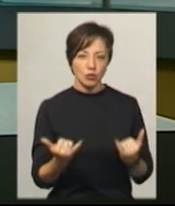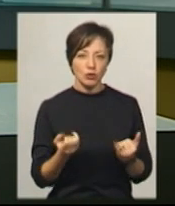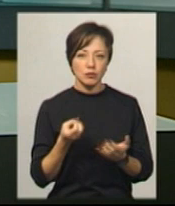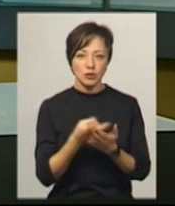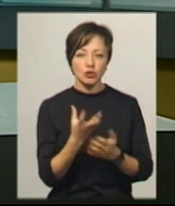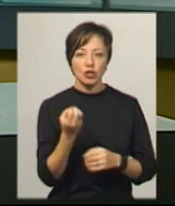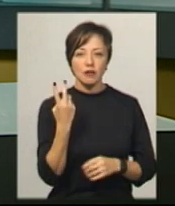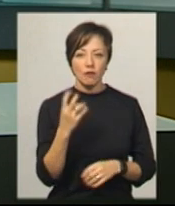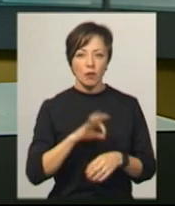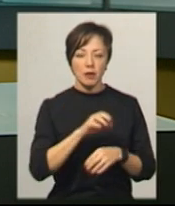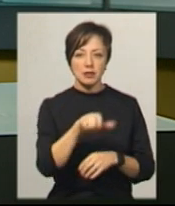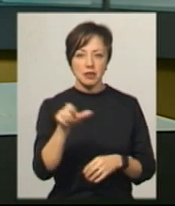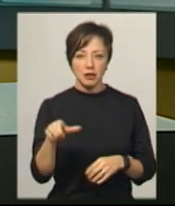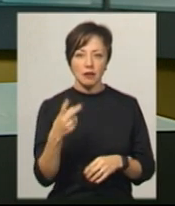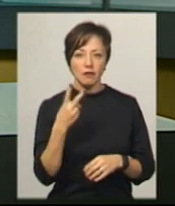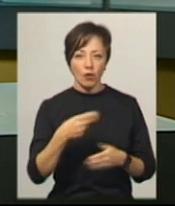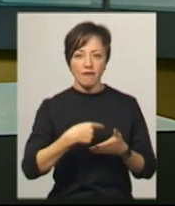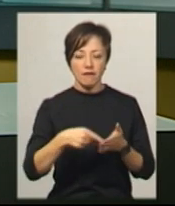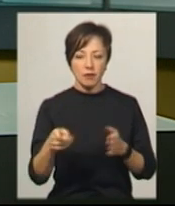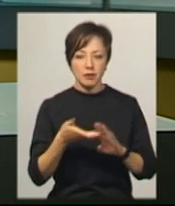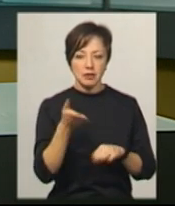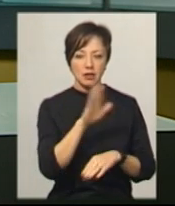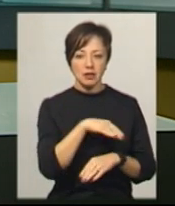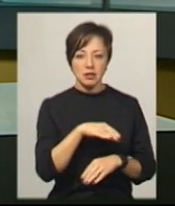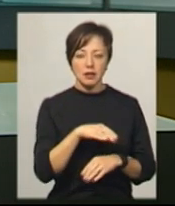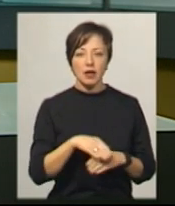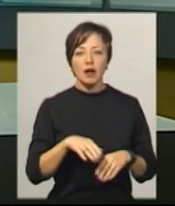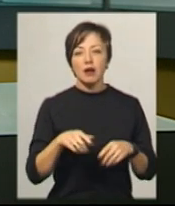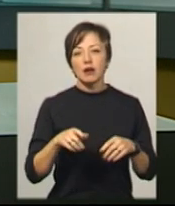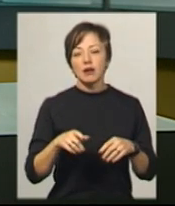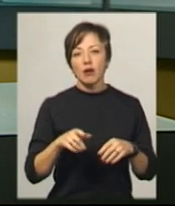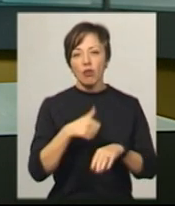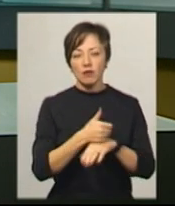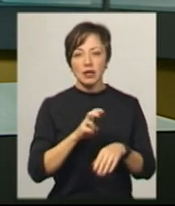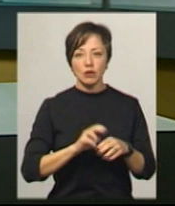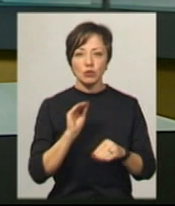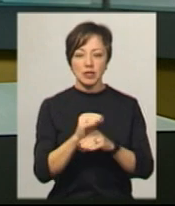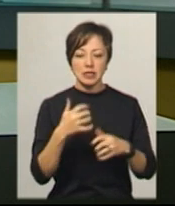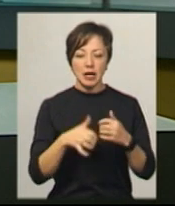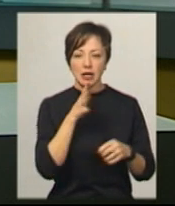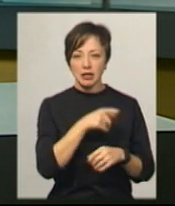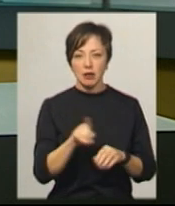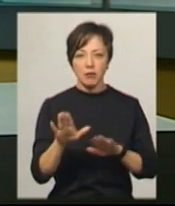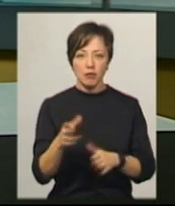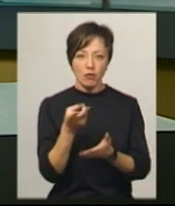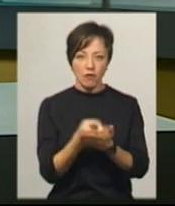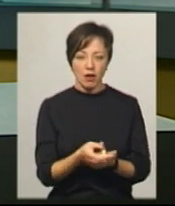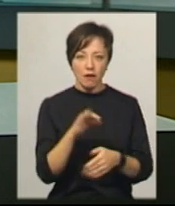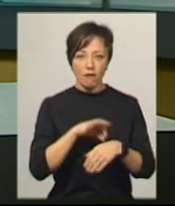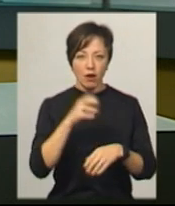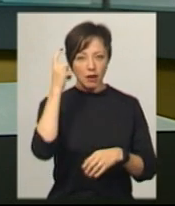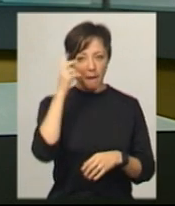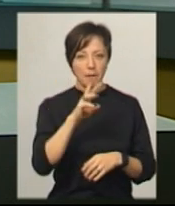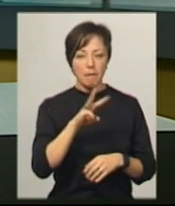поступили ще двоє пацієнтів і двоє виписались. Нінель Марцонь додає, середній термін перебування у стаціонарі хворих на